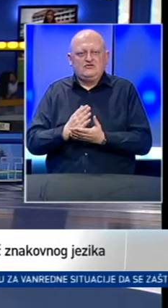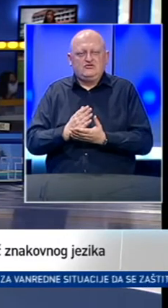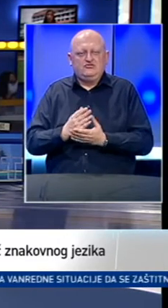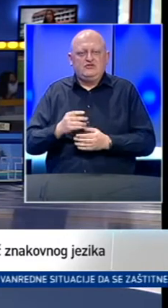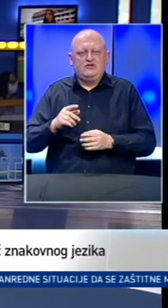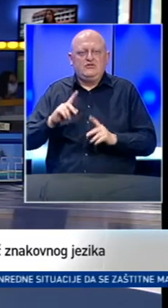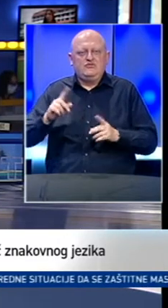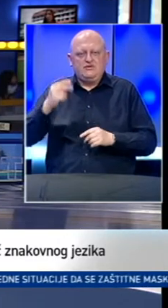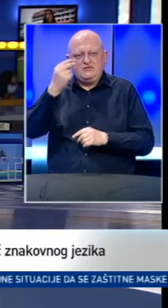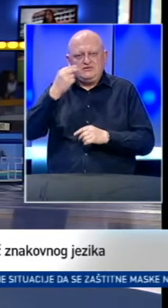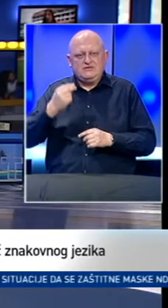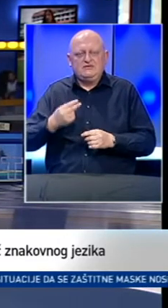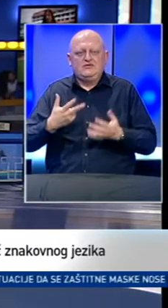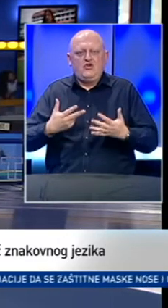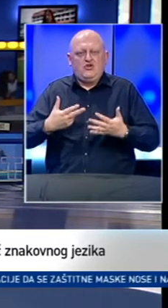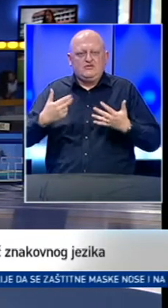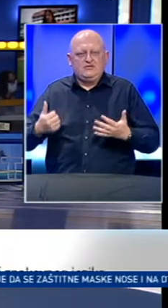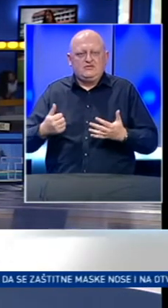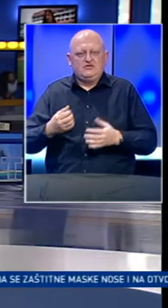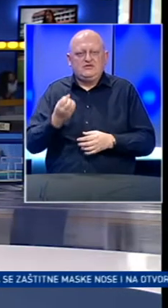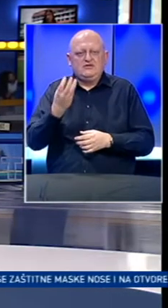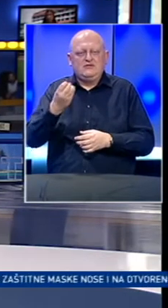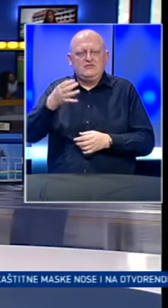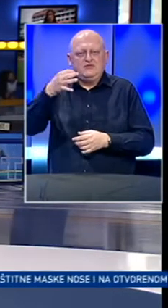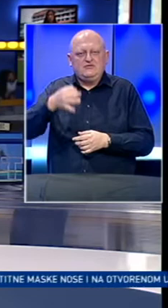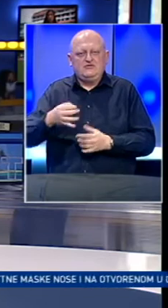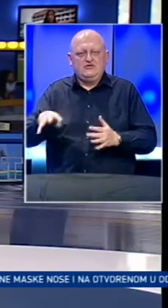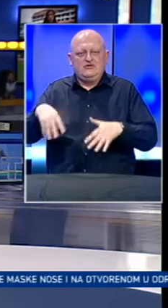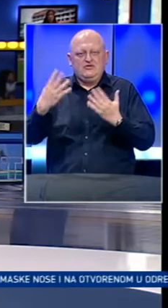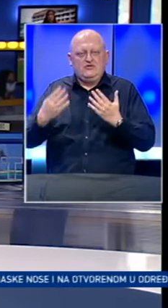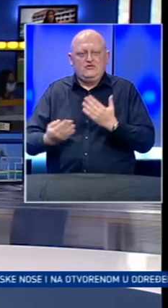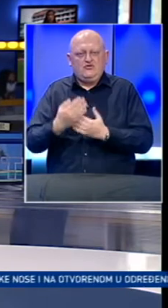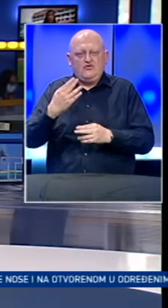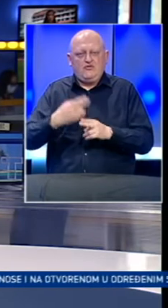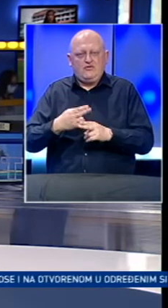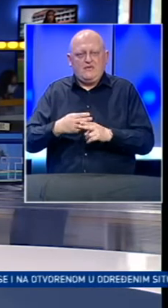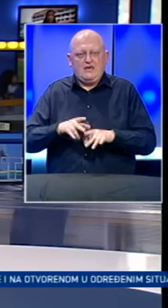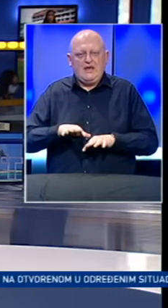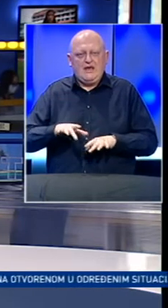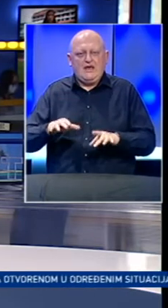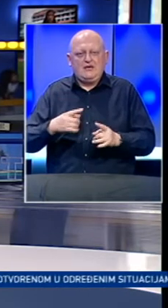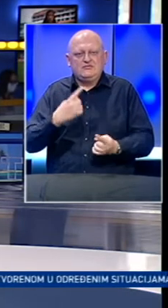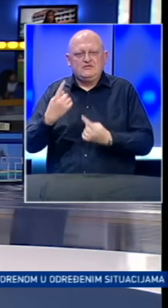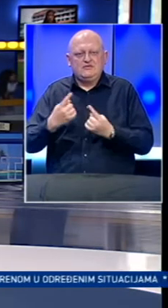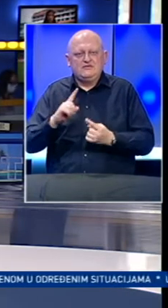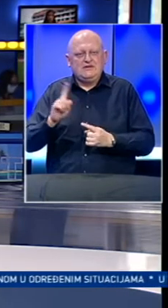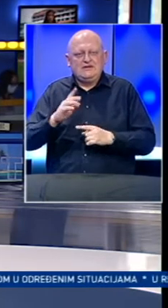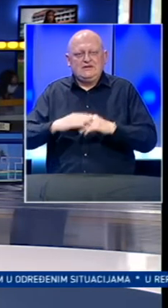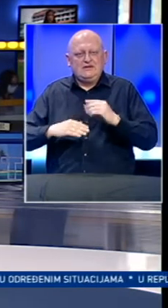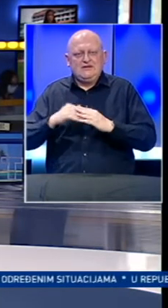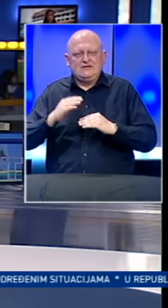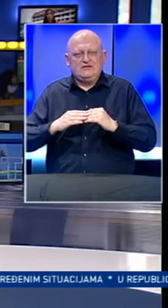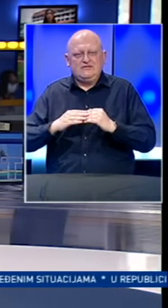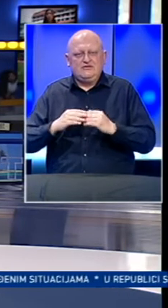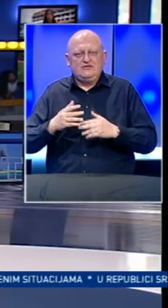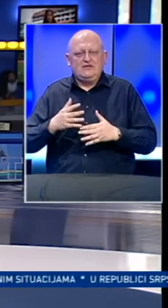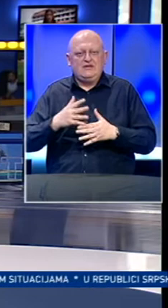nova slučaja, u Republici Srpskoj 86, dok je u Brčko distriktu 9 novoboljelih. Epidemiološka situacija